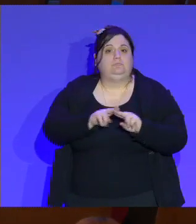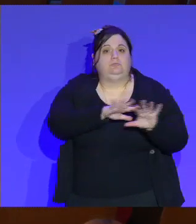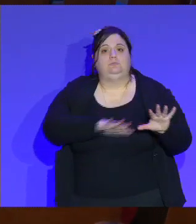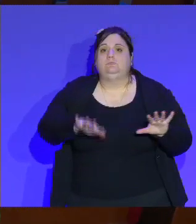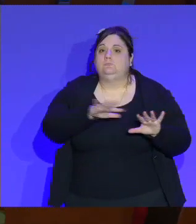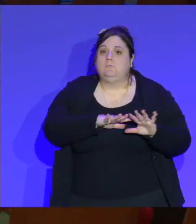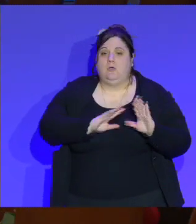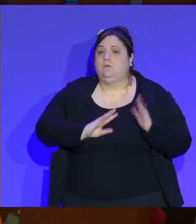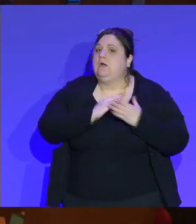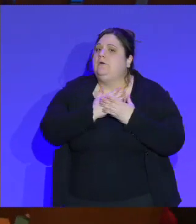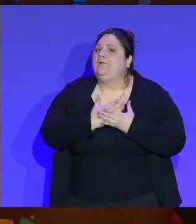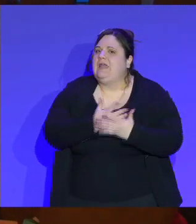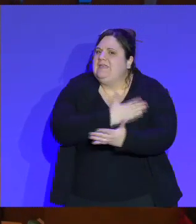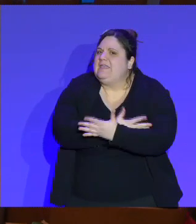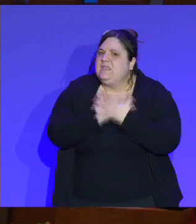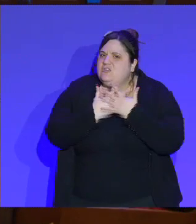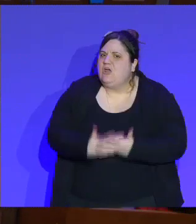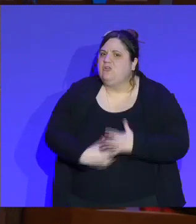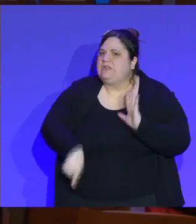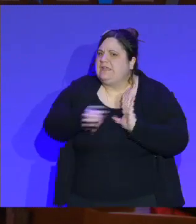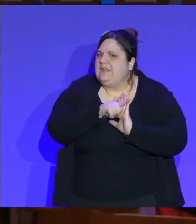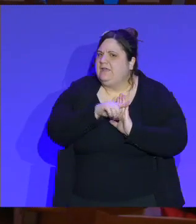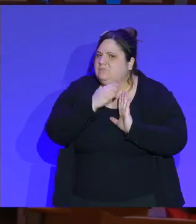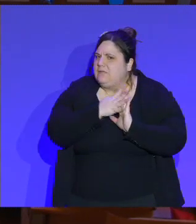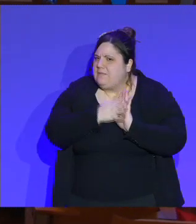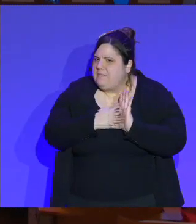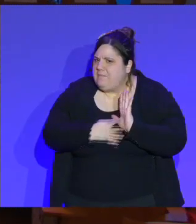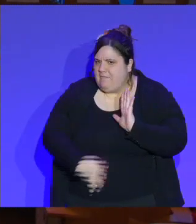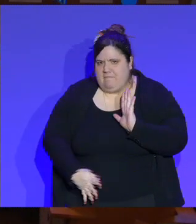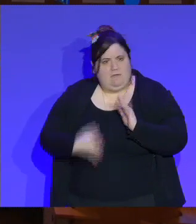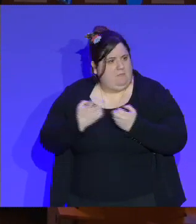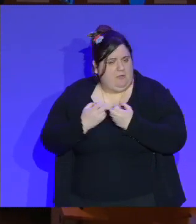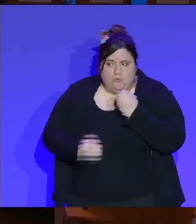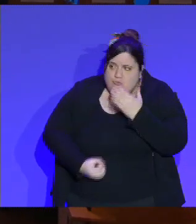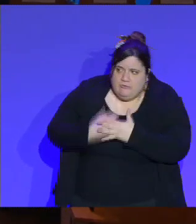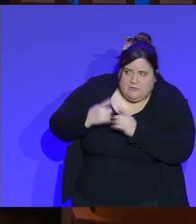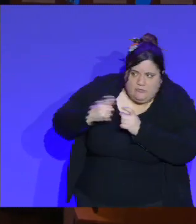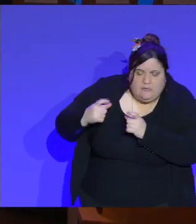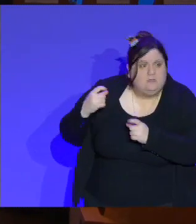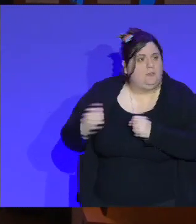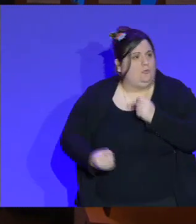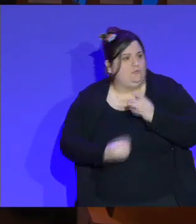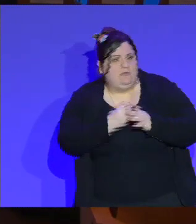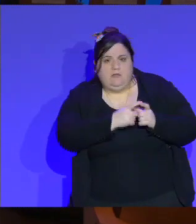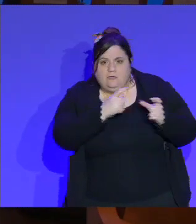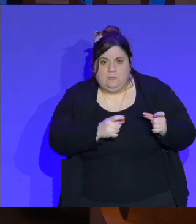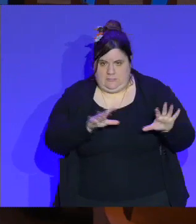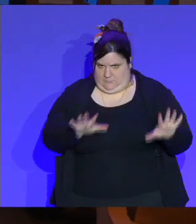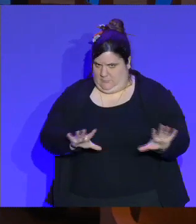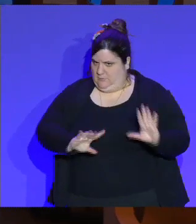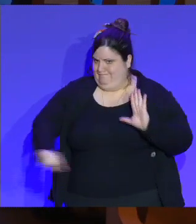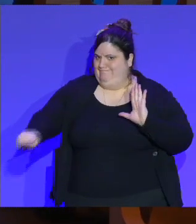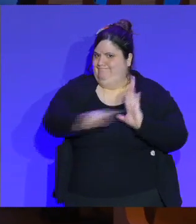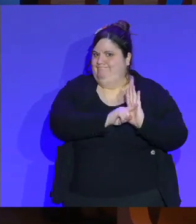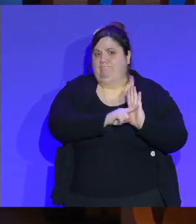des locaux, des bâtiments, des usines. On peut parfaitement imposer que pour toute nouvelle construction d'usines, il y ait des vestiaires et des douches.